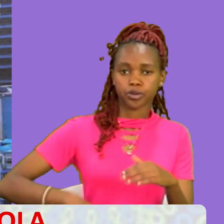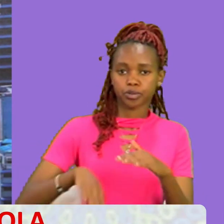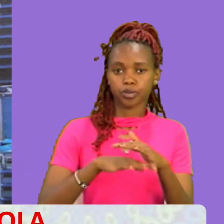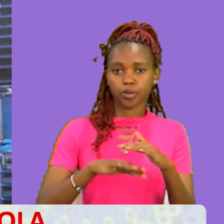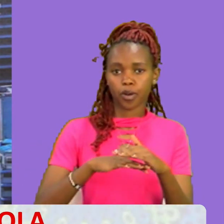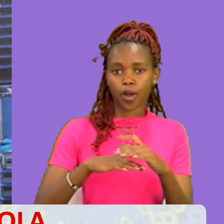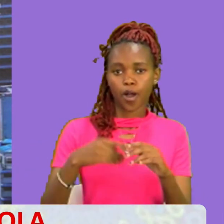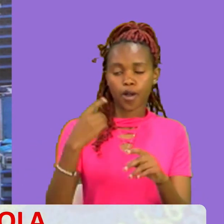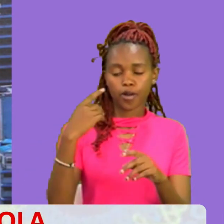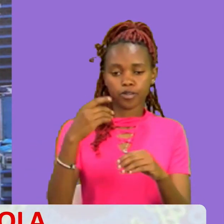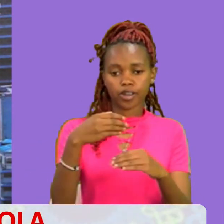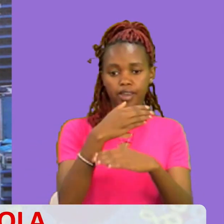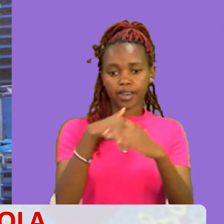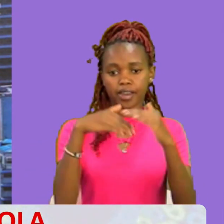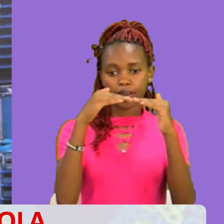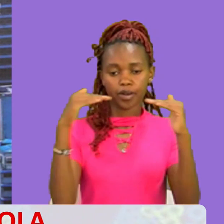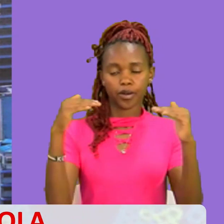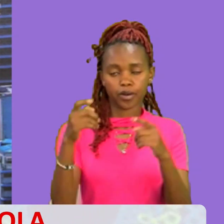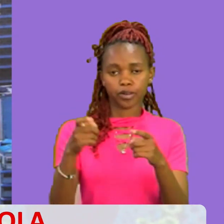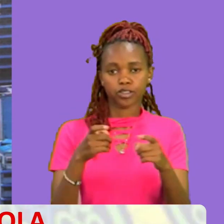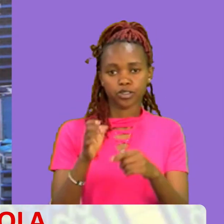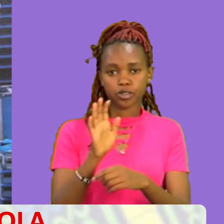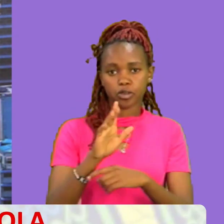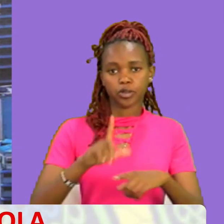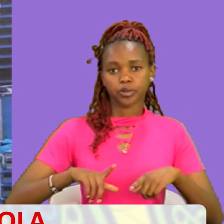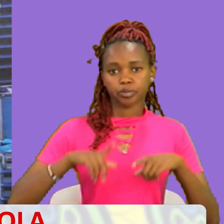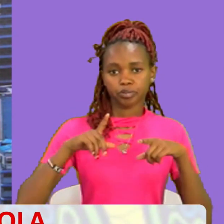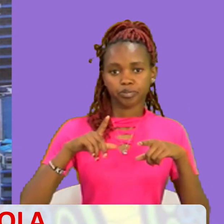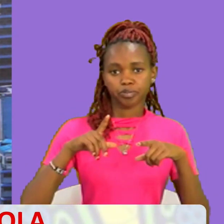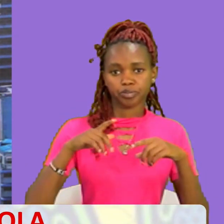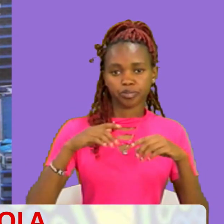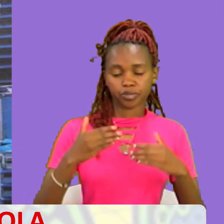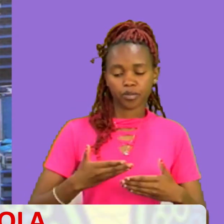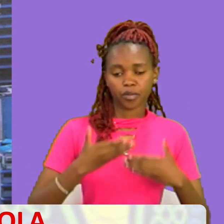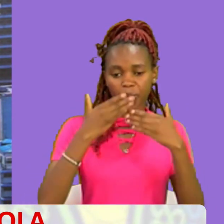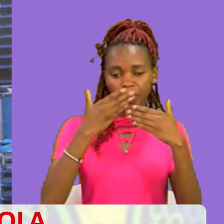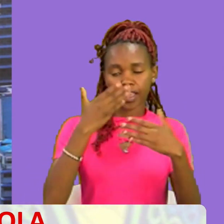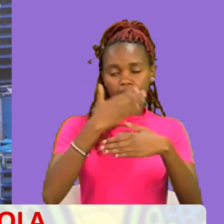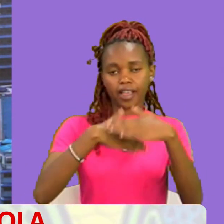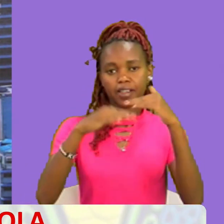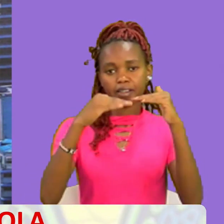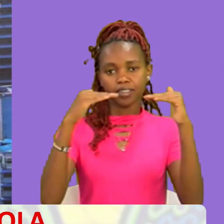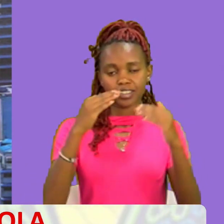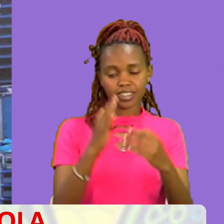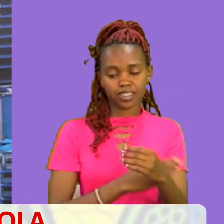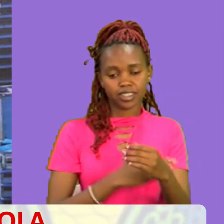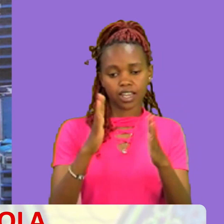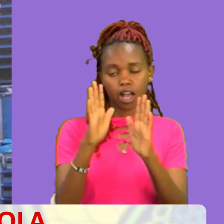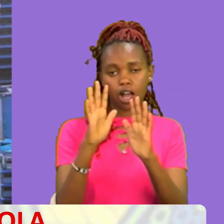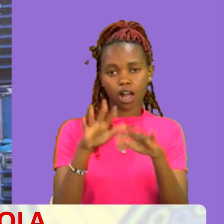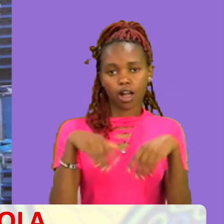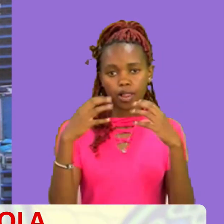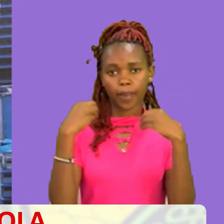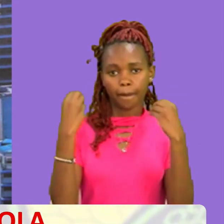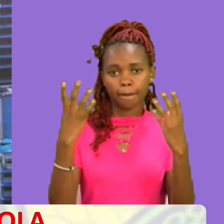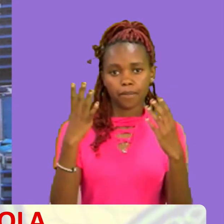yako Akaitawale maisha yako Nifura yangu kubwa sana Tukienda minguni Tuimbe aleluia Wazana Tukosole pamoja Nitakoni